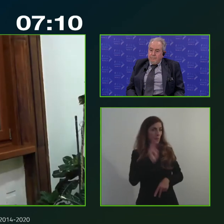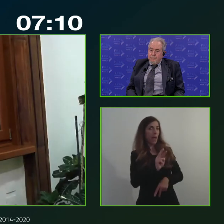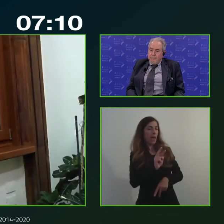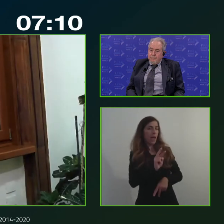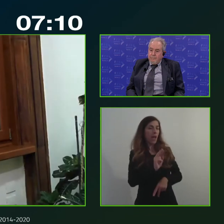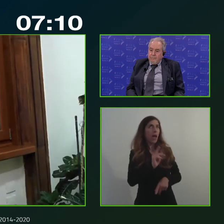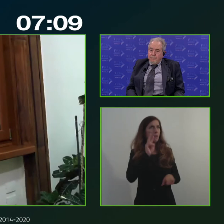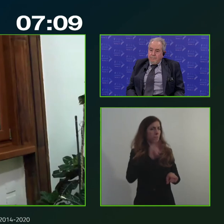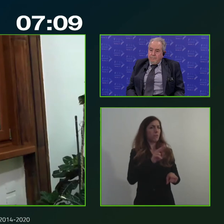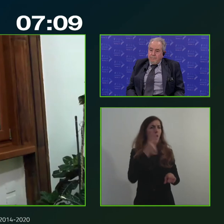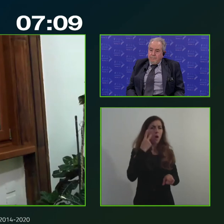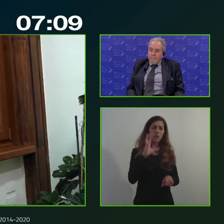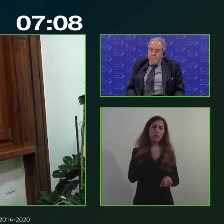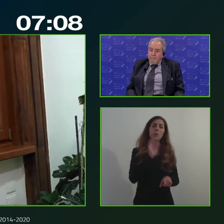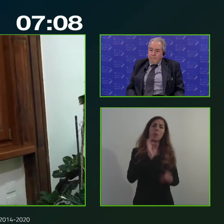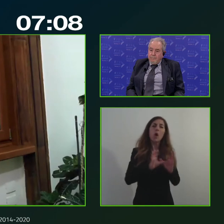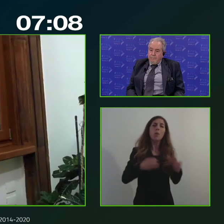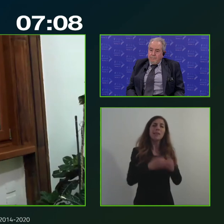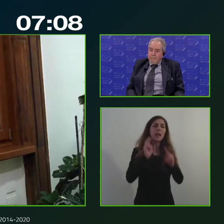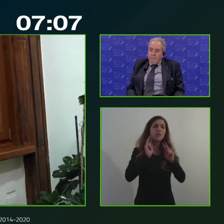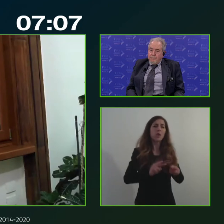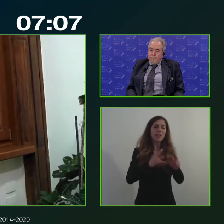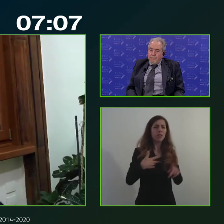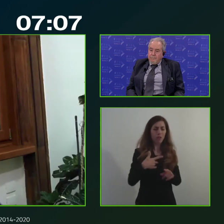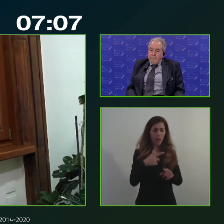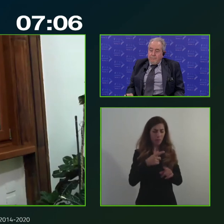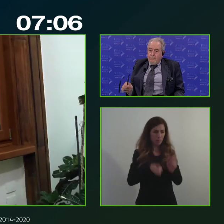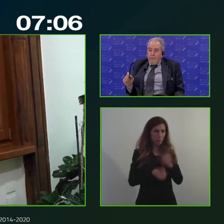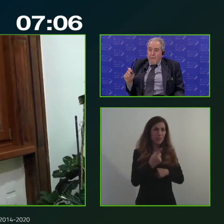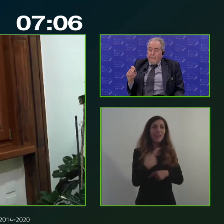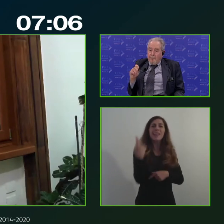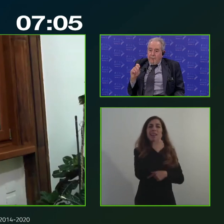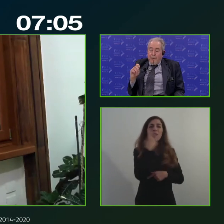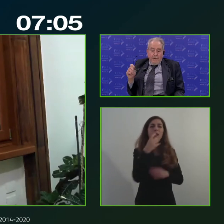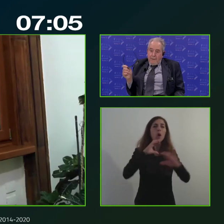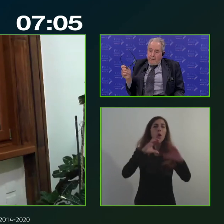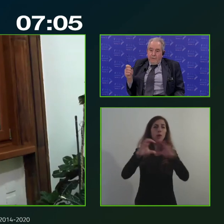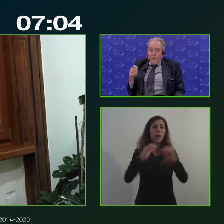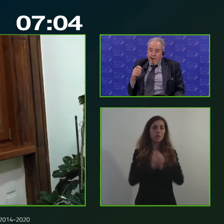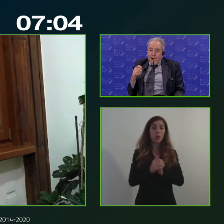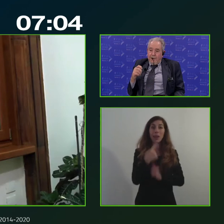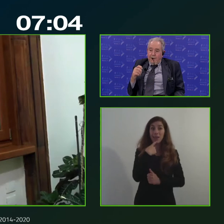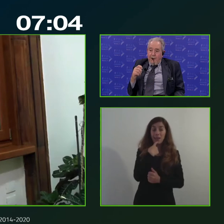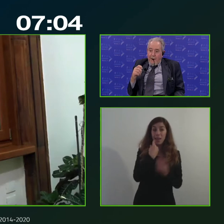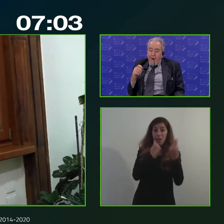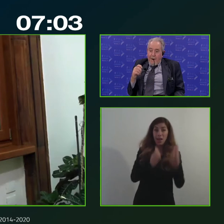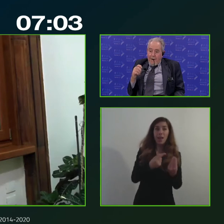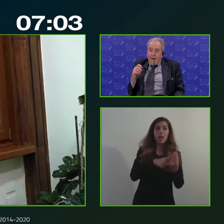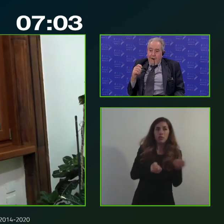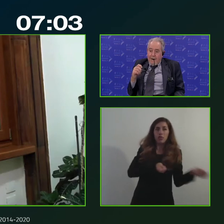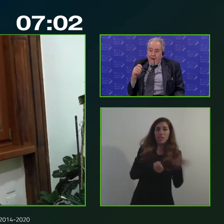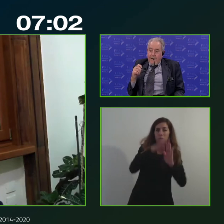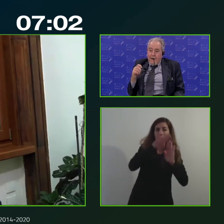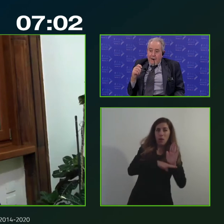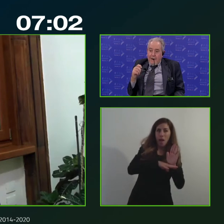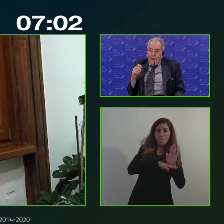all'interno di questi comitati di sorveglianza c'erano dei difetti di comunicazione tra chi stava dalla parte di chi gestiva il programma